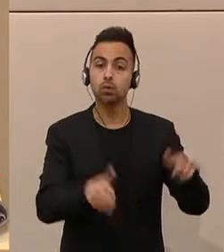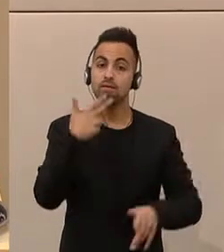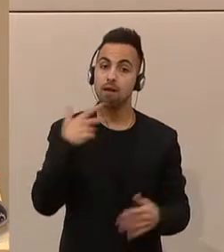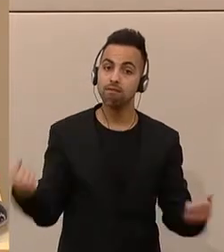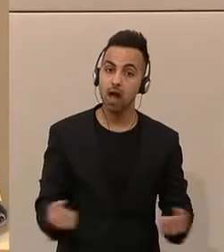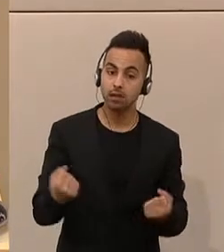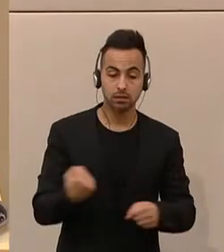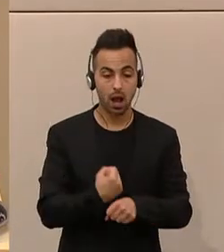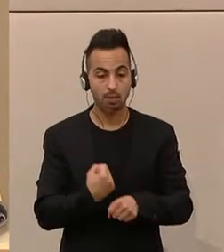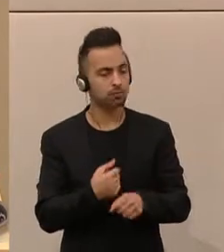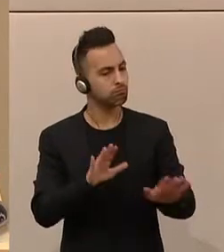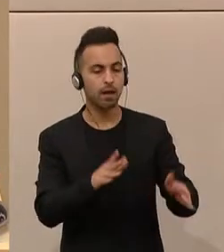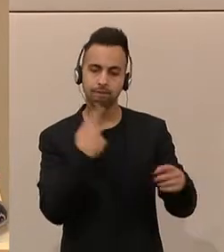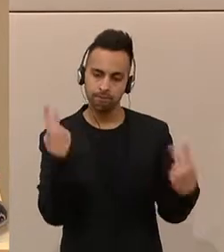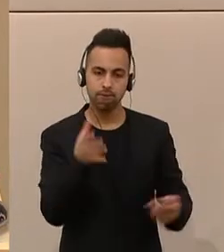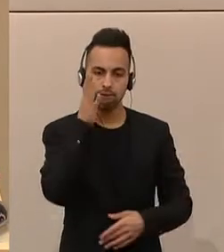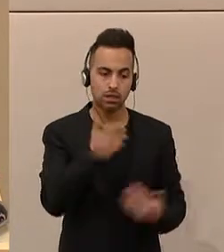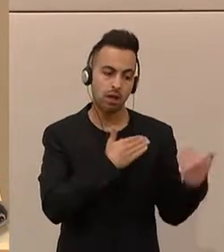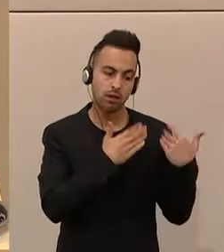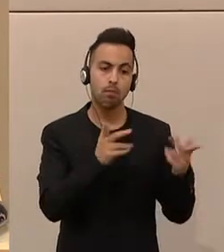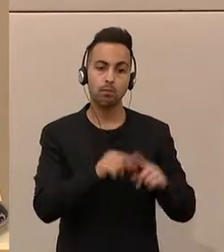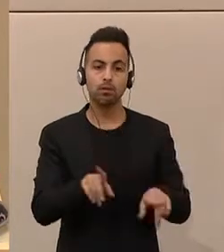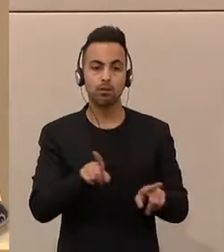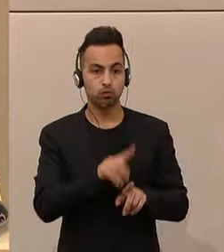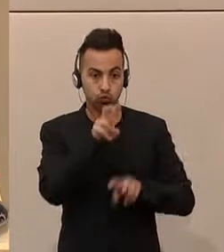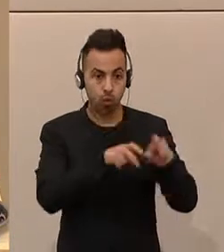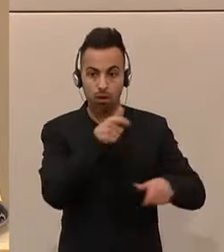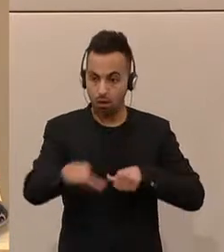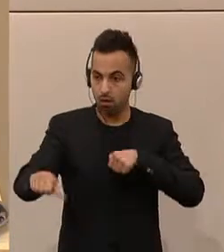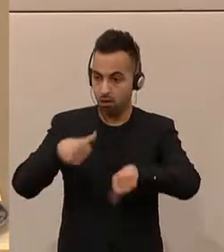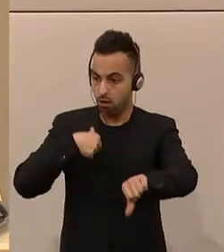Steuern zahlen und mit ihren Steuern auch das Sozialsystem finanzieren.